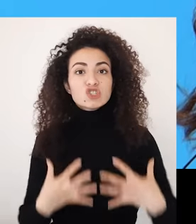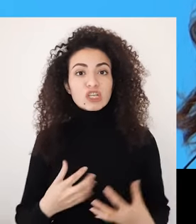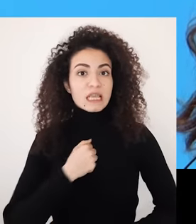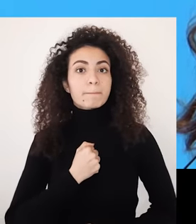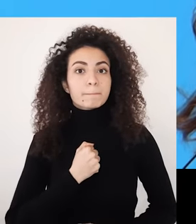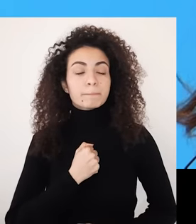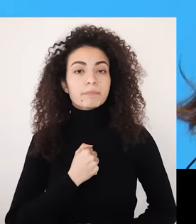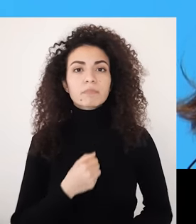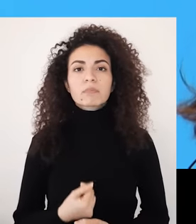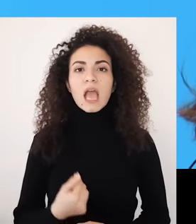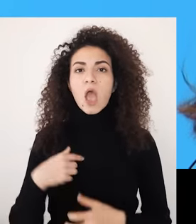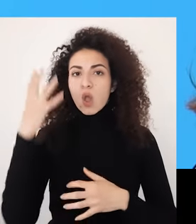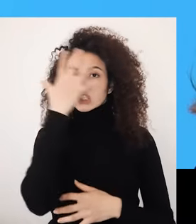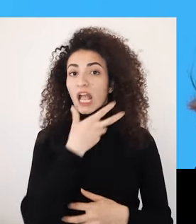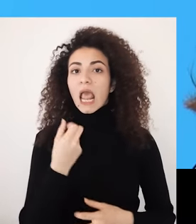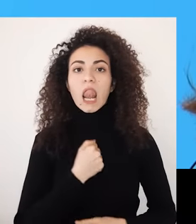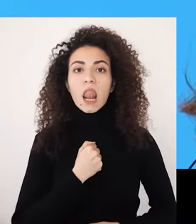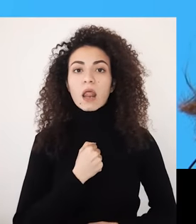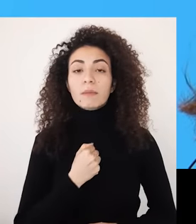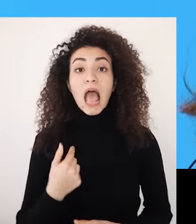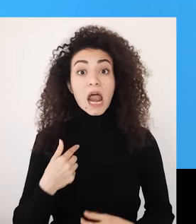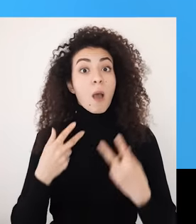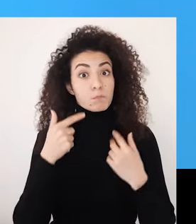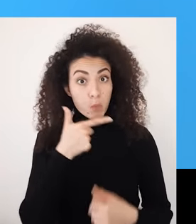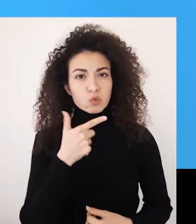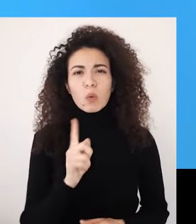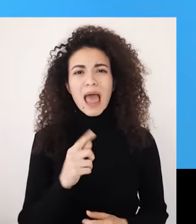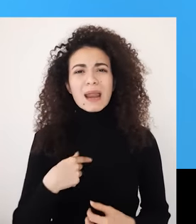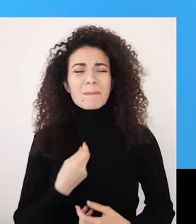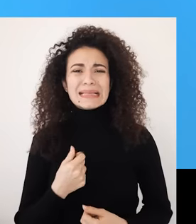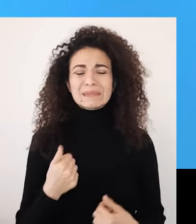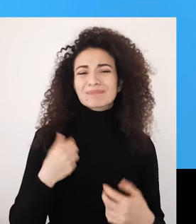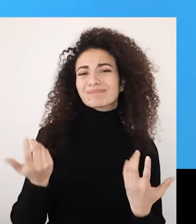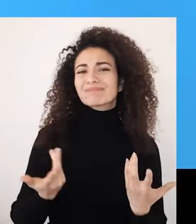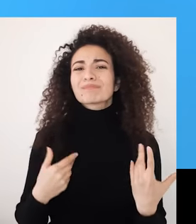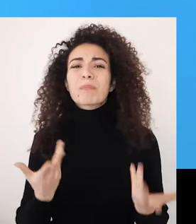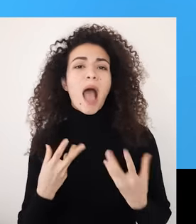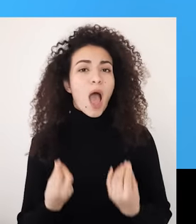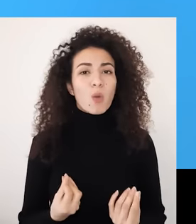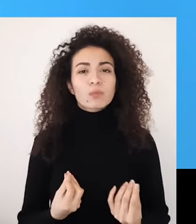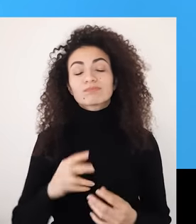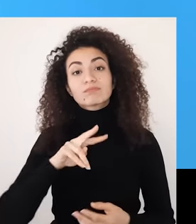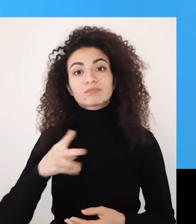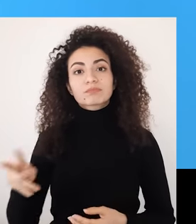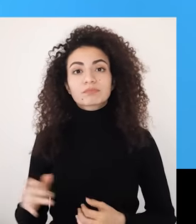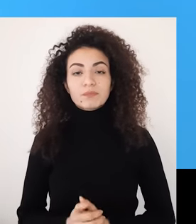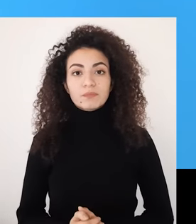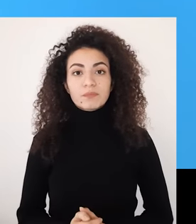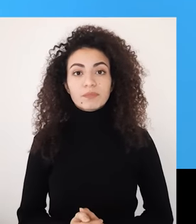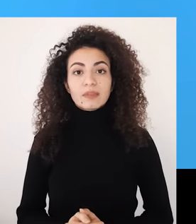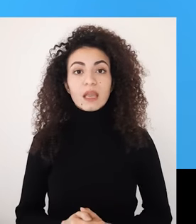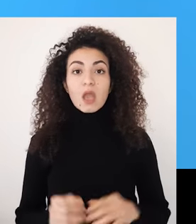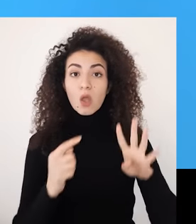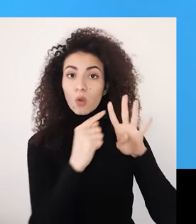جسدي ومظهري ومدى تقبل إله إذن مفهوم الزيت بجوانبه الأربعة بيجيب على سؤال